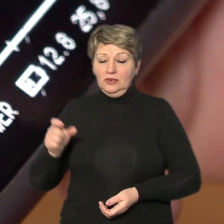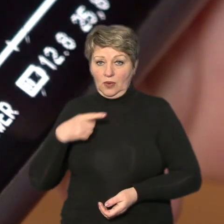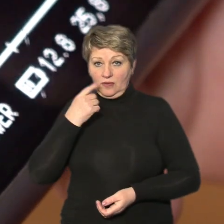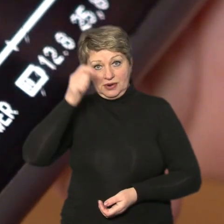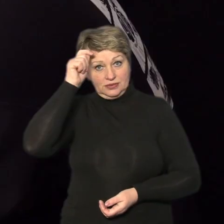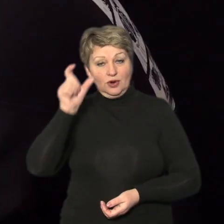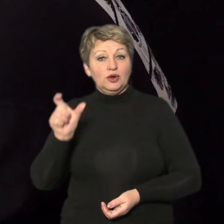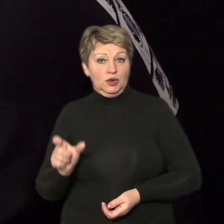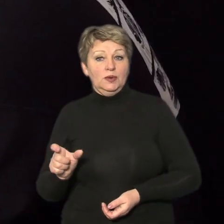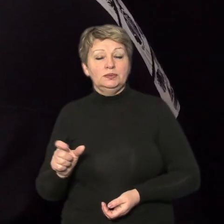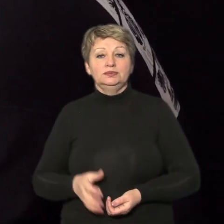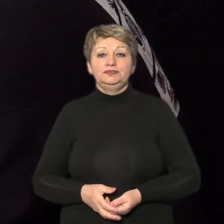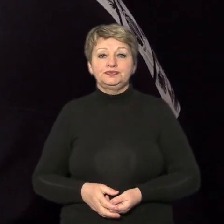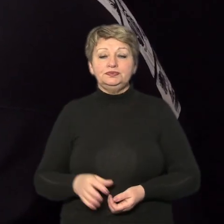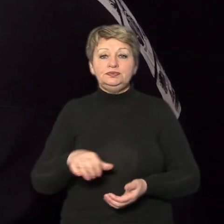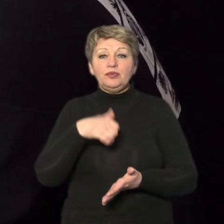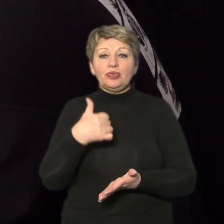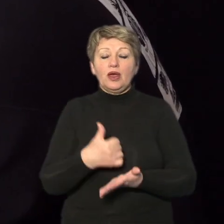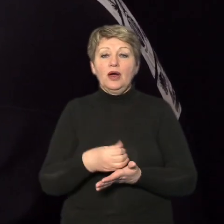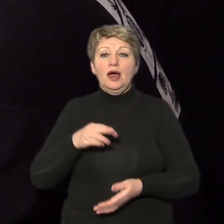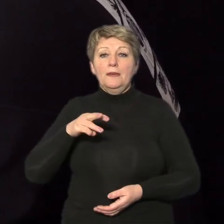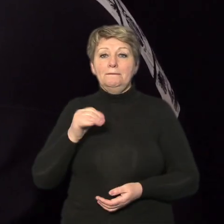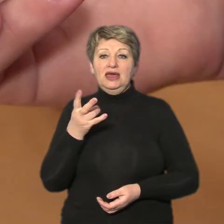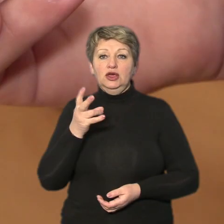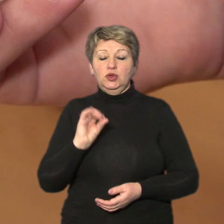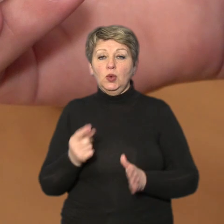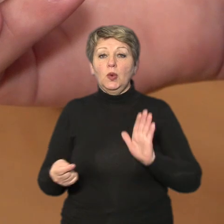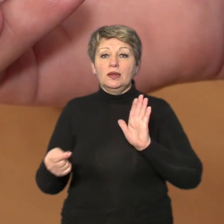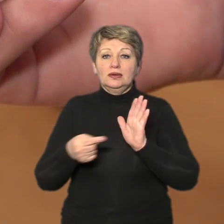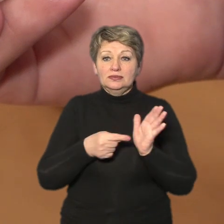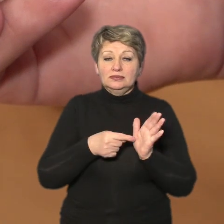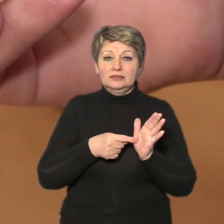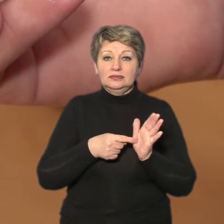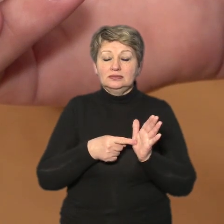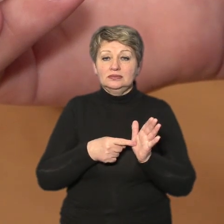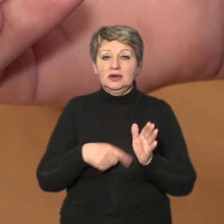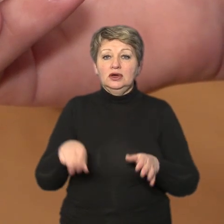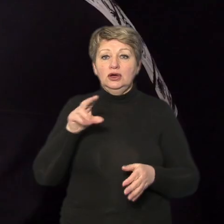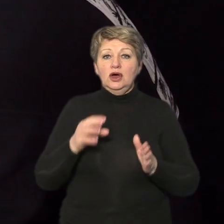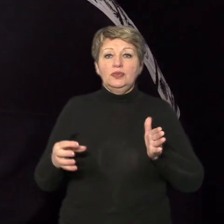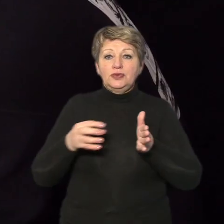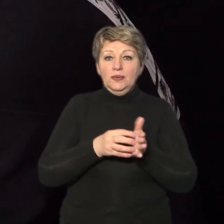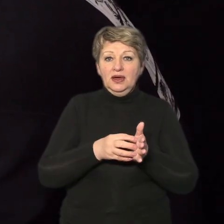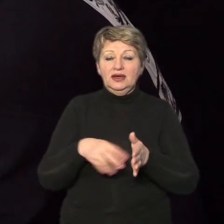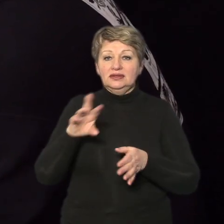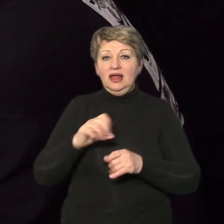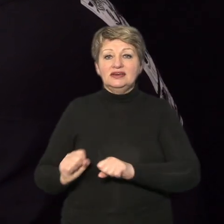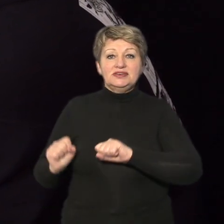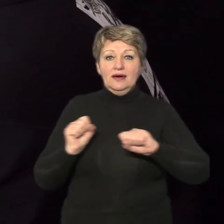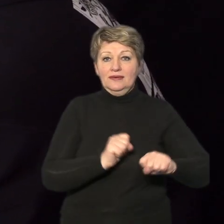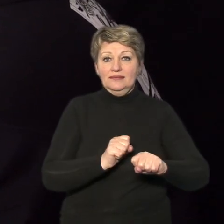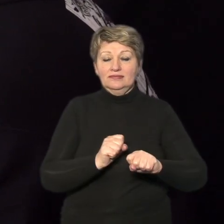хлопець в головному меню натиснути донат для захисників відкриється сторінка